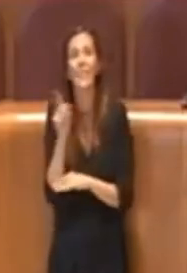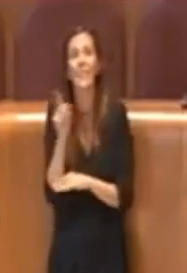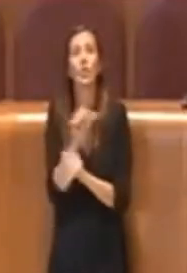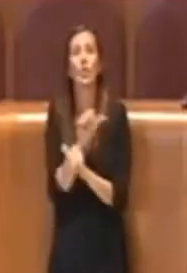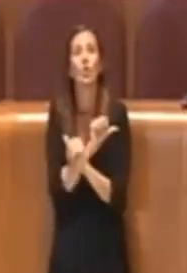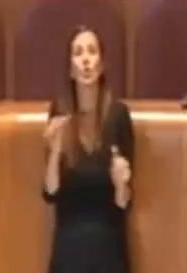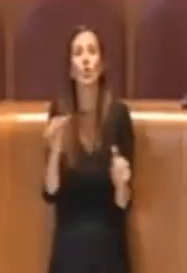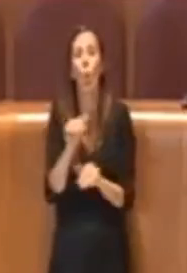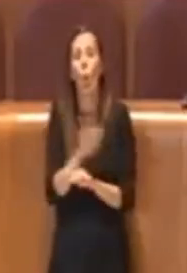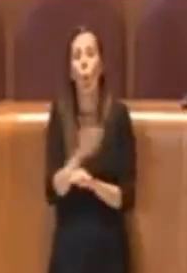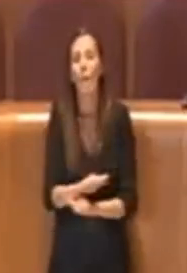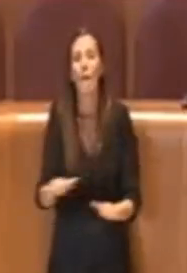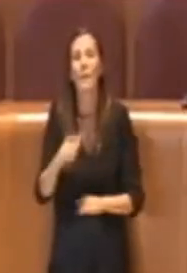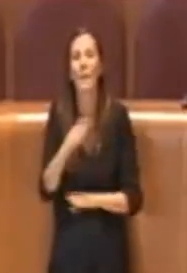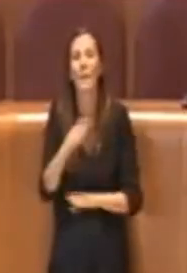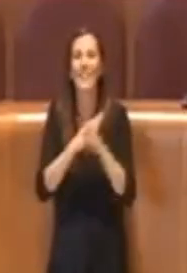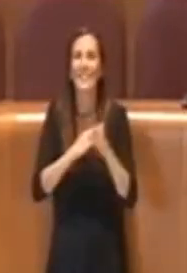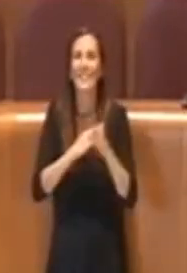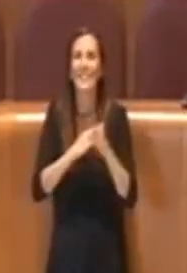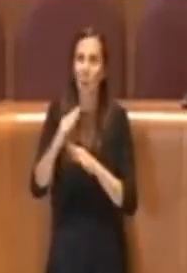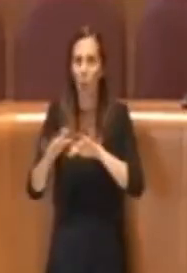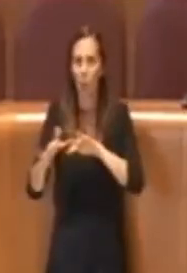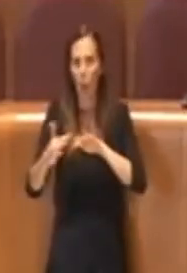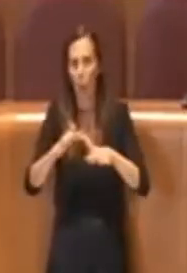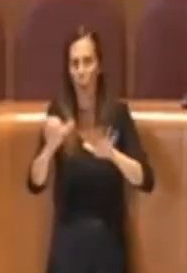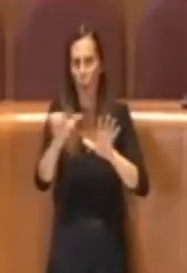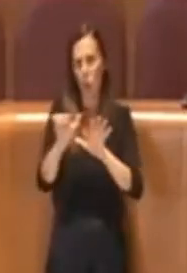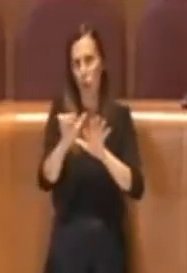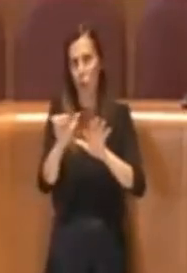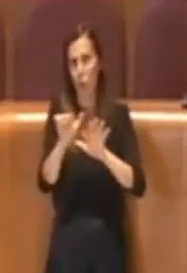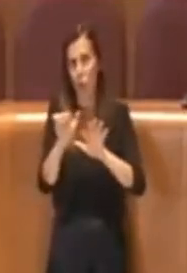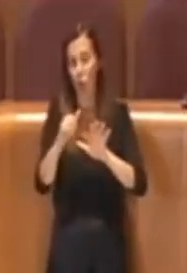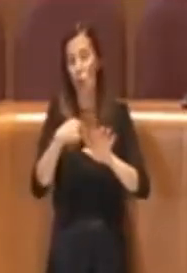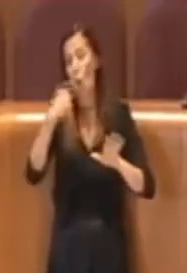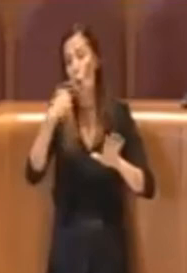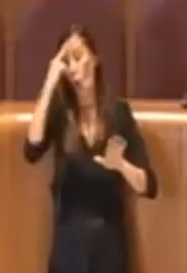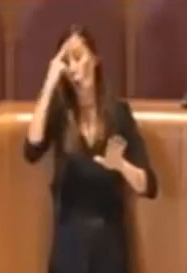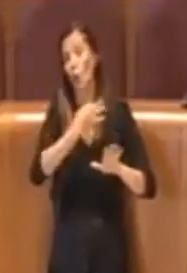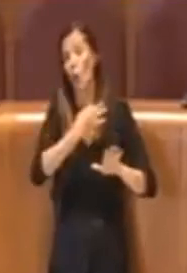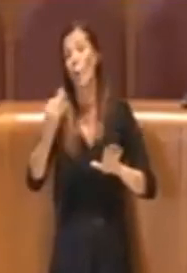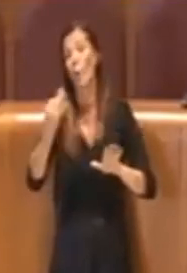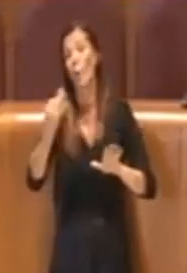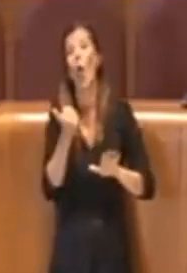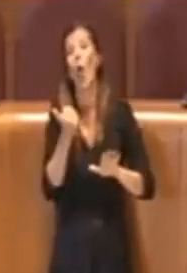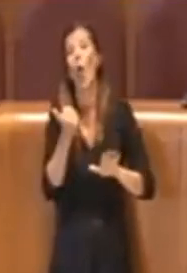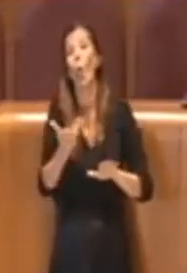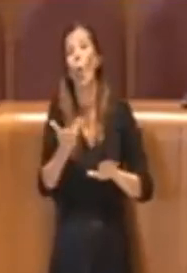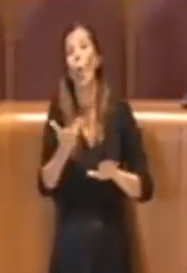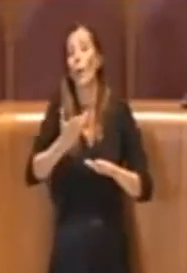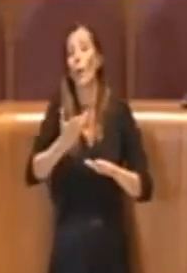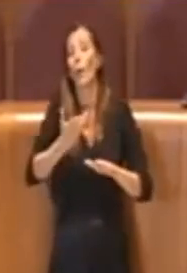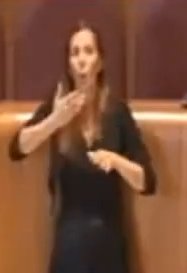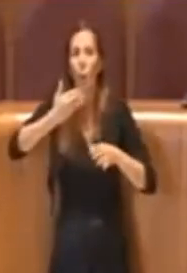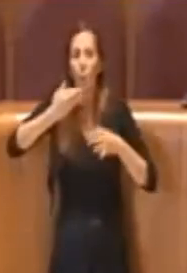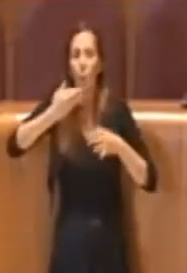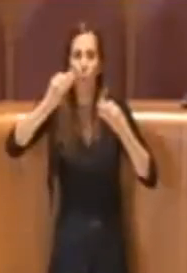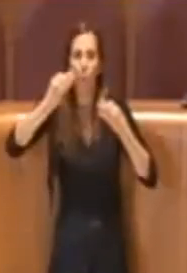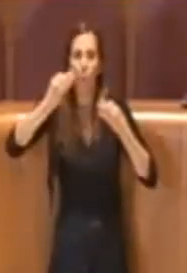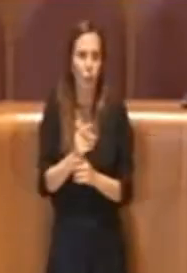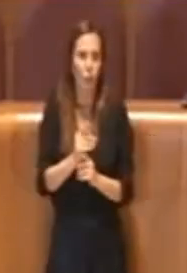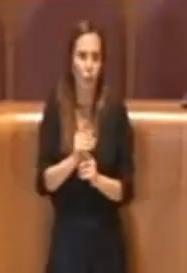in realtà sono poco più di 600, adesso non ricordo esattamente il numero per cui non possono svolgere questo tipo di